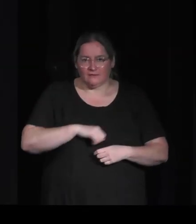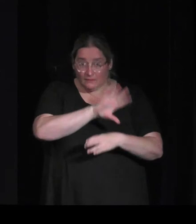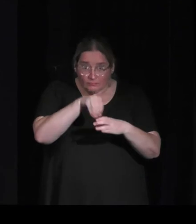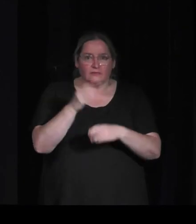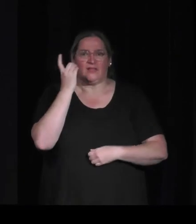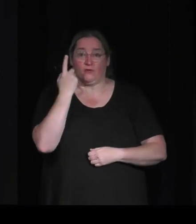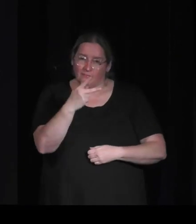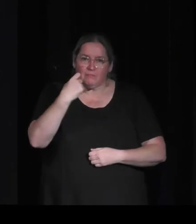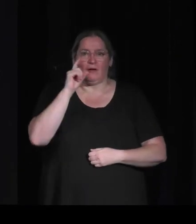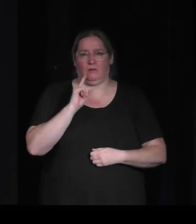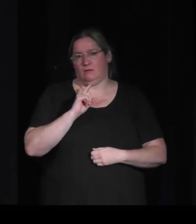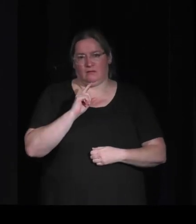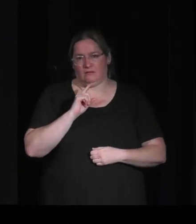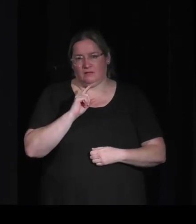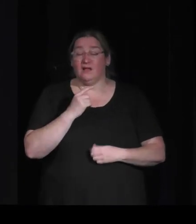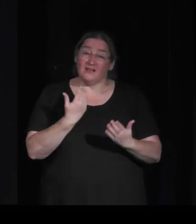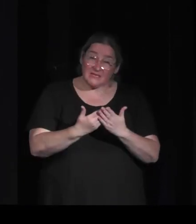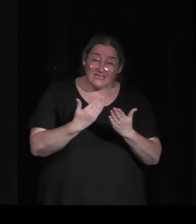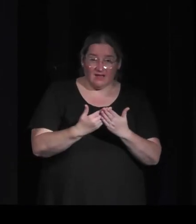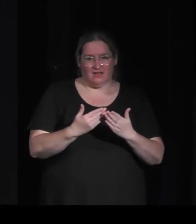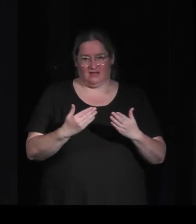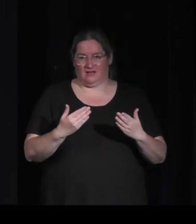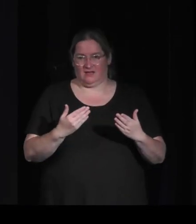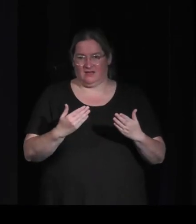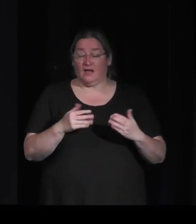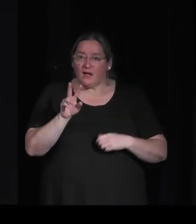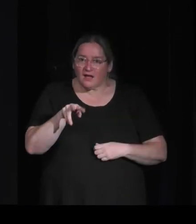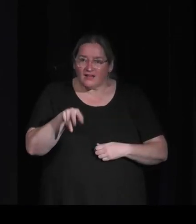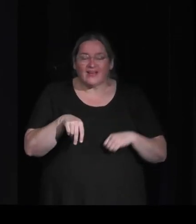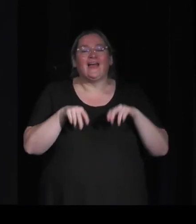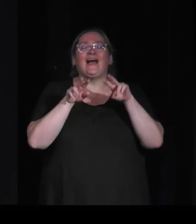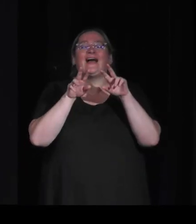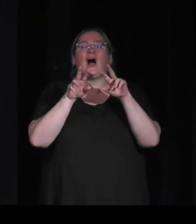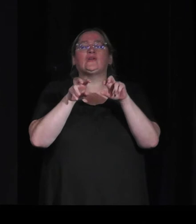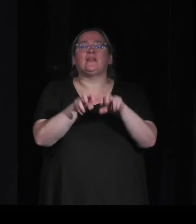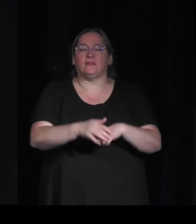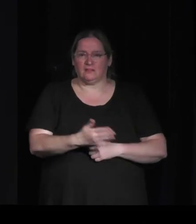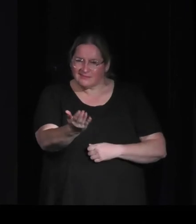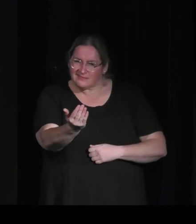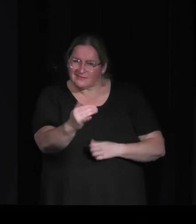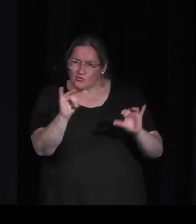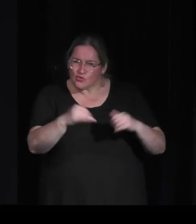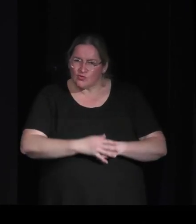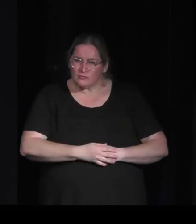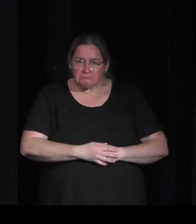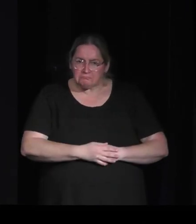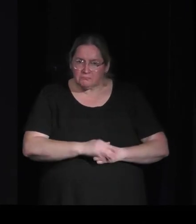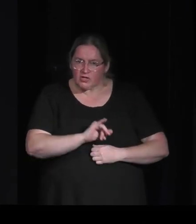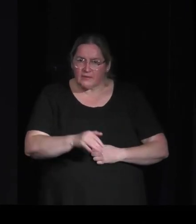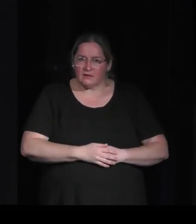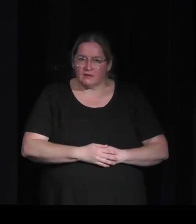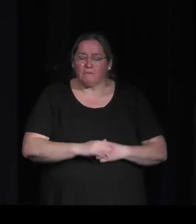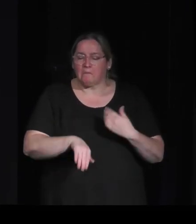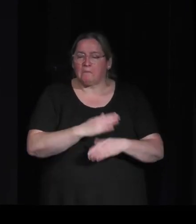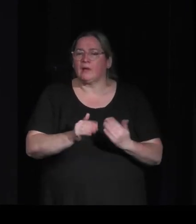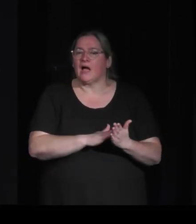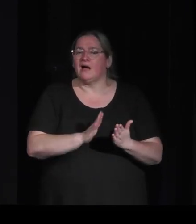des pratiques de jeux vidéo qui sont invisibles dans les enquêtes mais alors quand vous regardez juste les applis des parents ou même des enfants quand